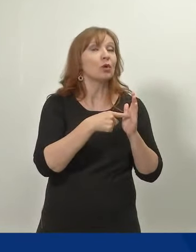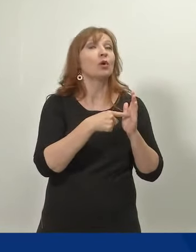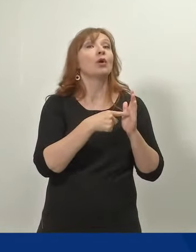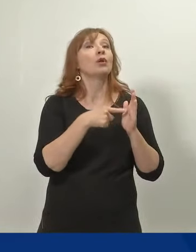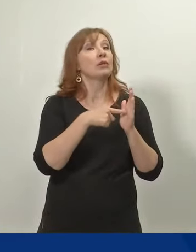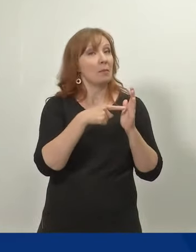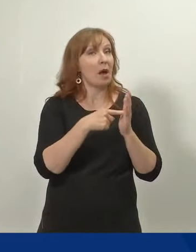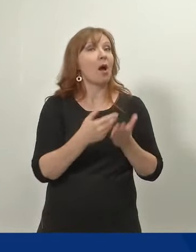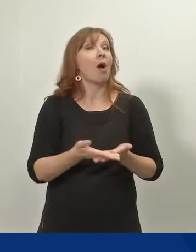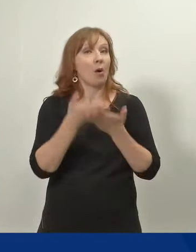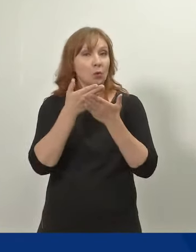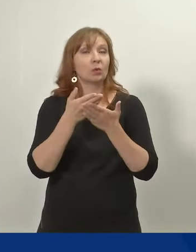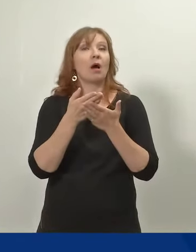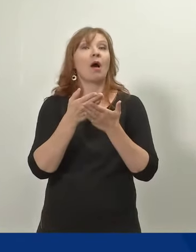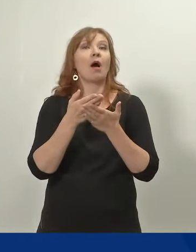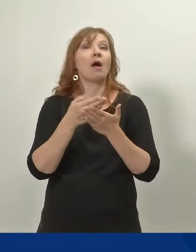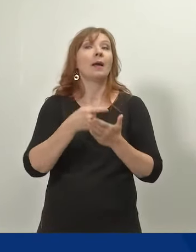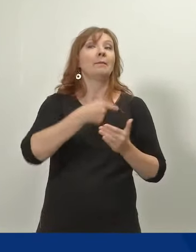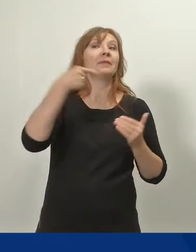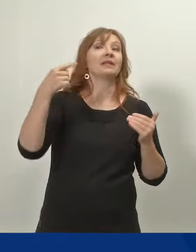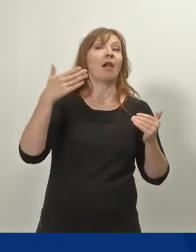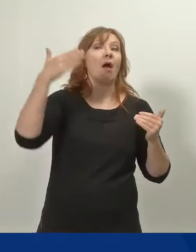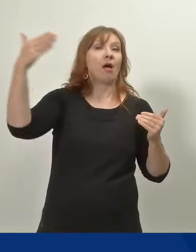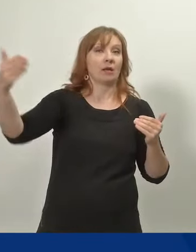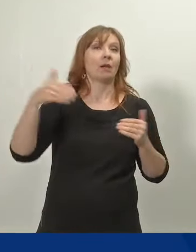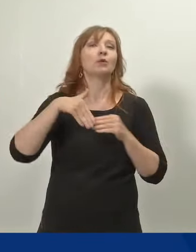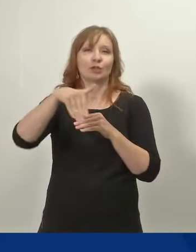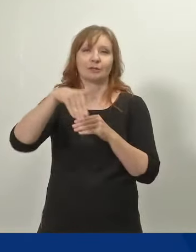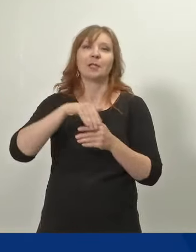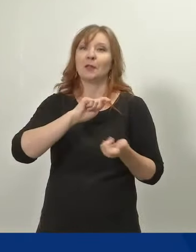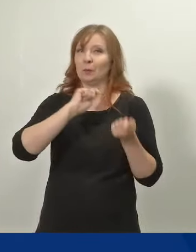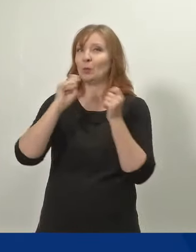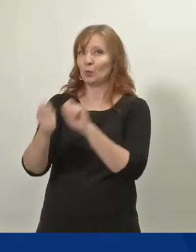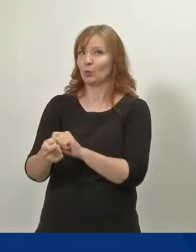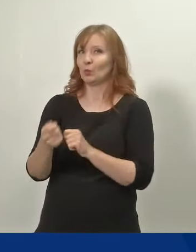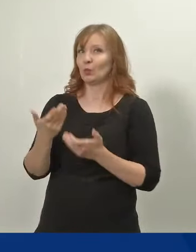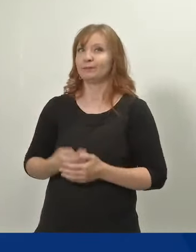pystytään sitten muuttamaan ainakin pitkällä tähtäimellä myös asenteita.